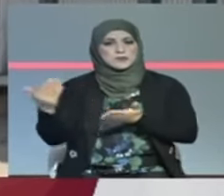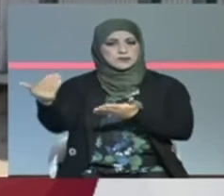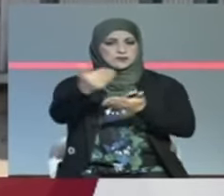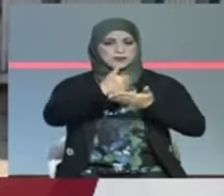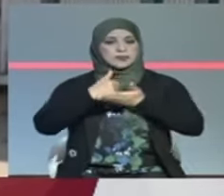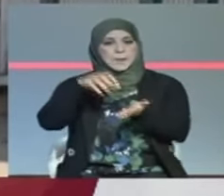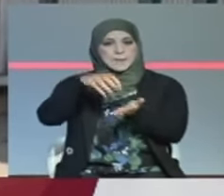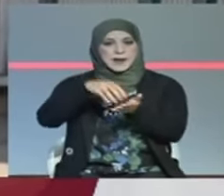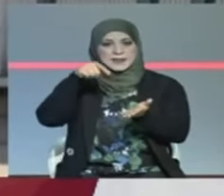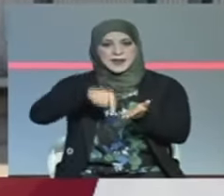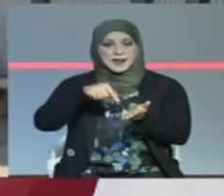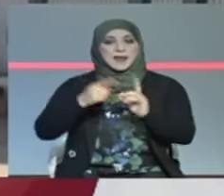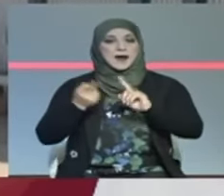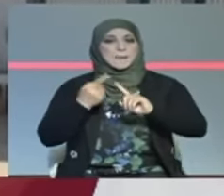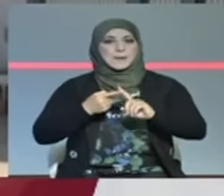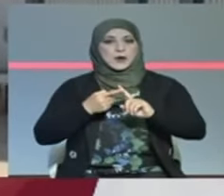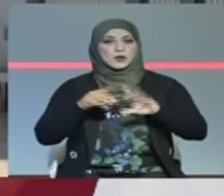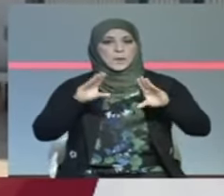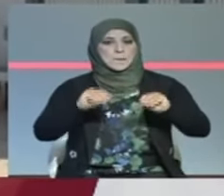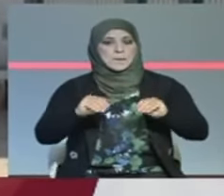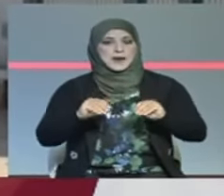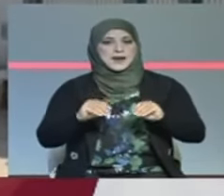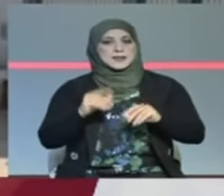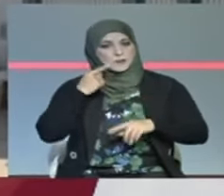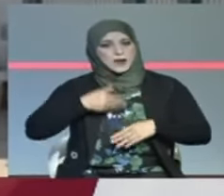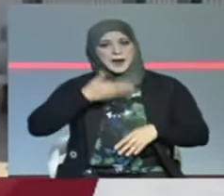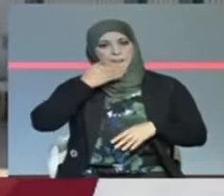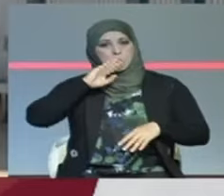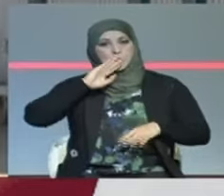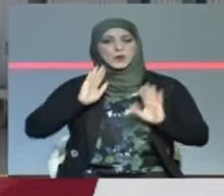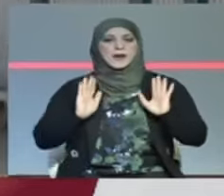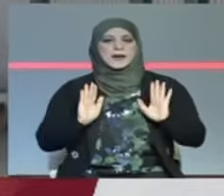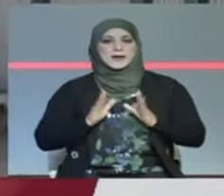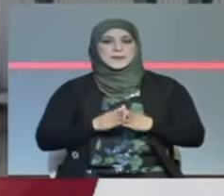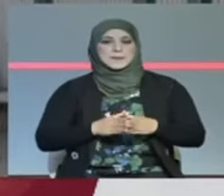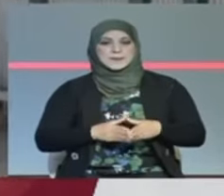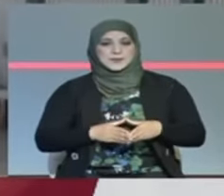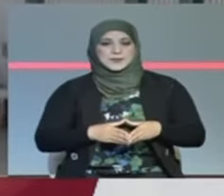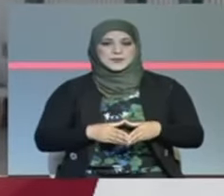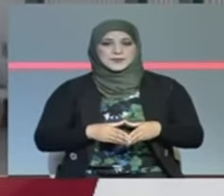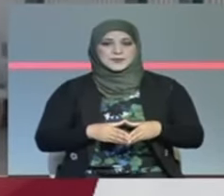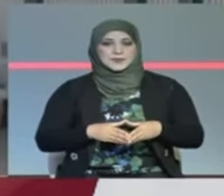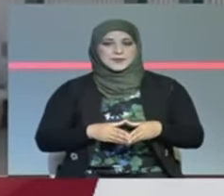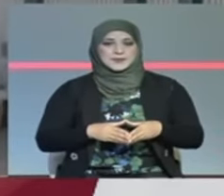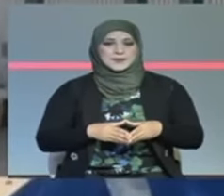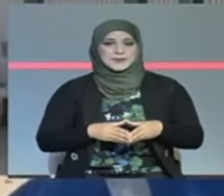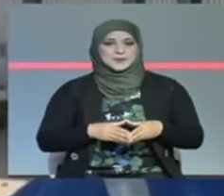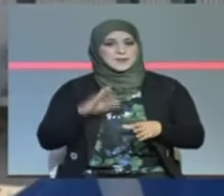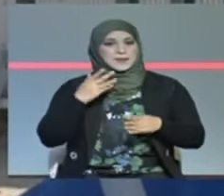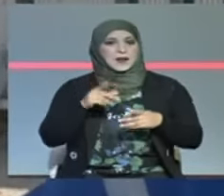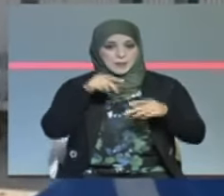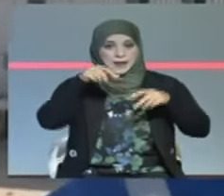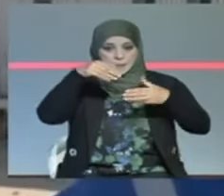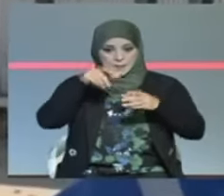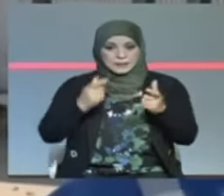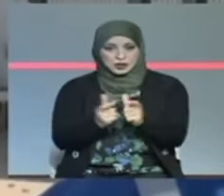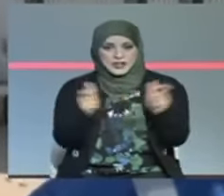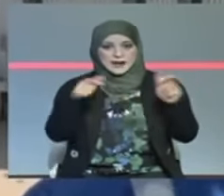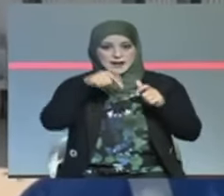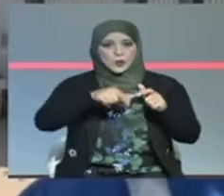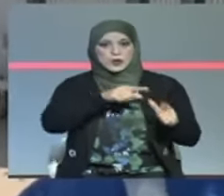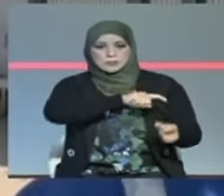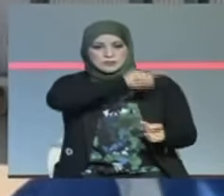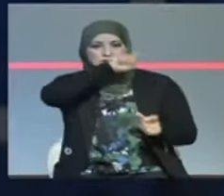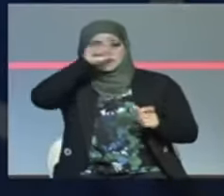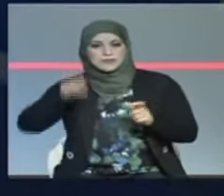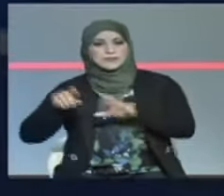ملزوم بيش يتعدى من المحطة هذه والحمد لله يمشي للصخيرة القاعدة بالصخيرة